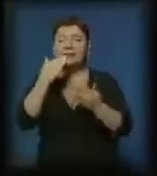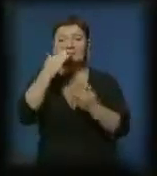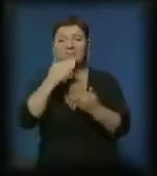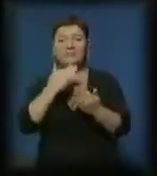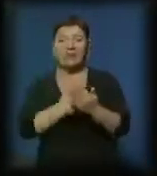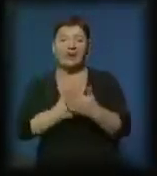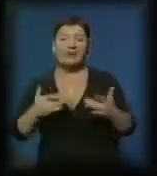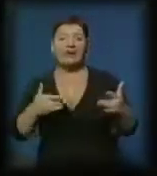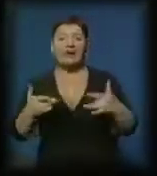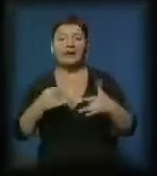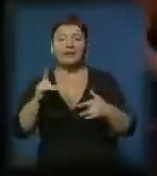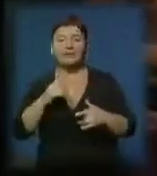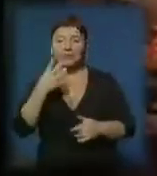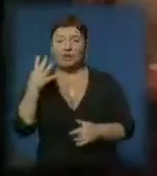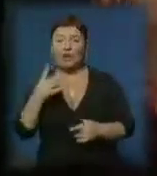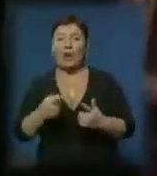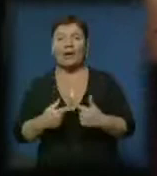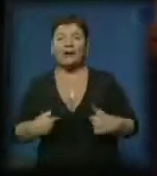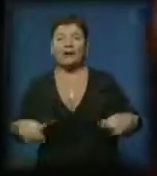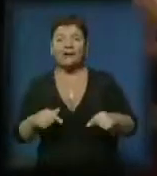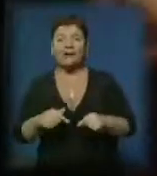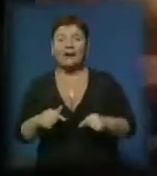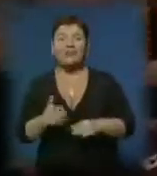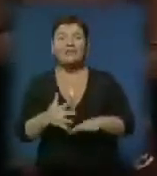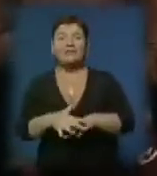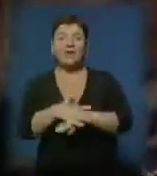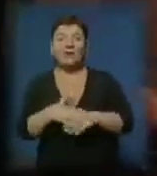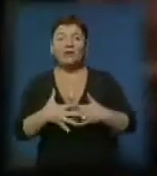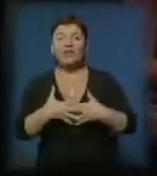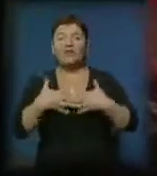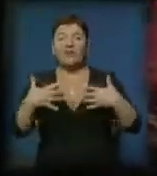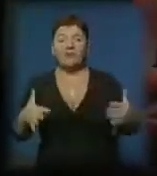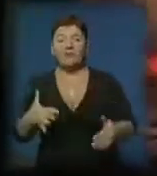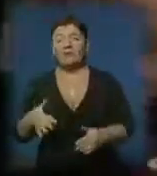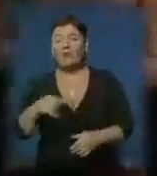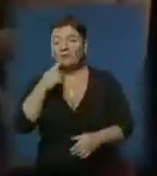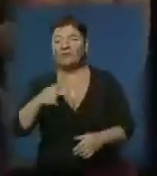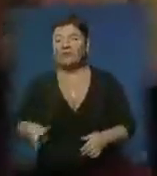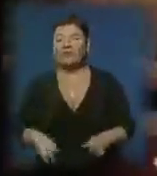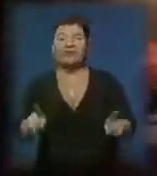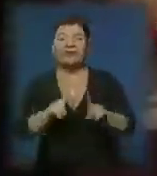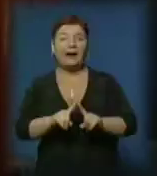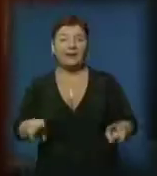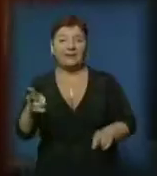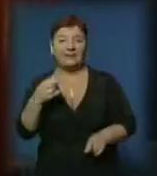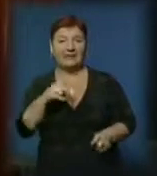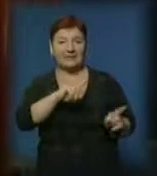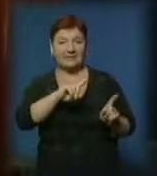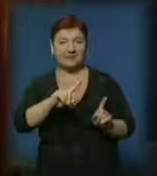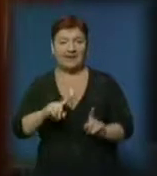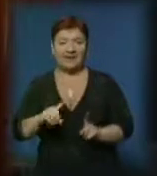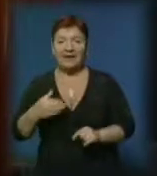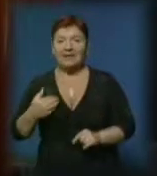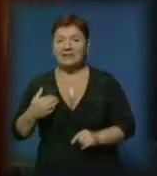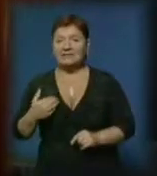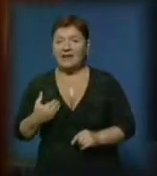низки театрів з чотирьох країн. Міжнародний формат, вважає директор обласного театру «Ляльок», ідеальний для Закарпаття. Це не секрет, що на